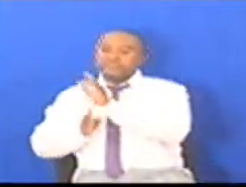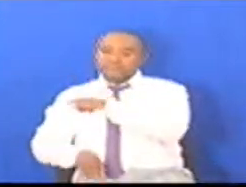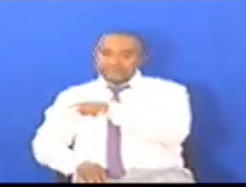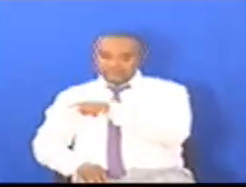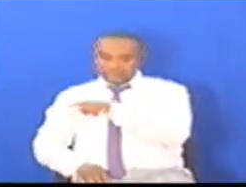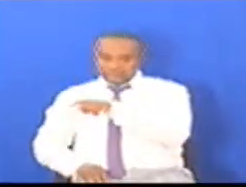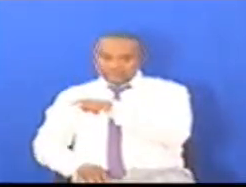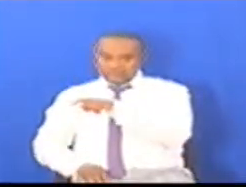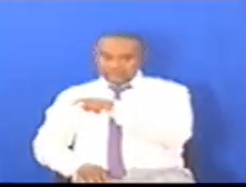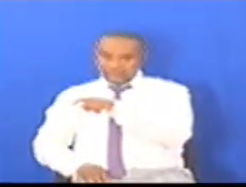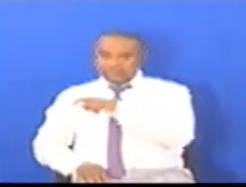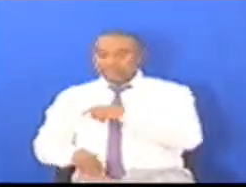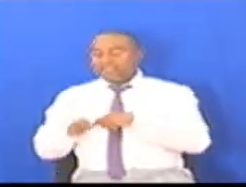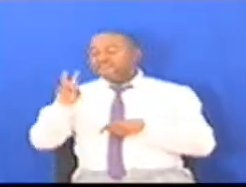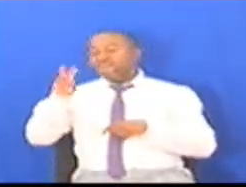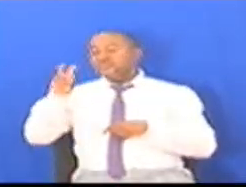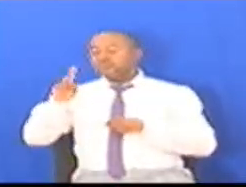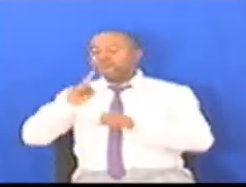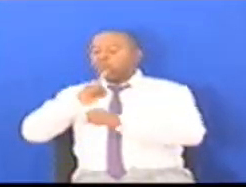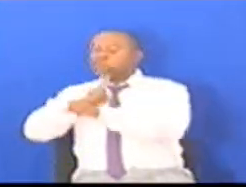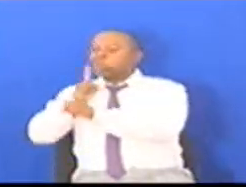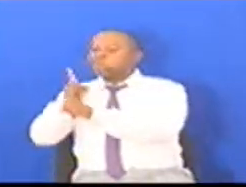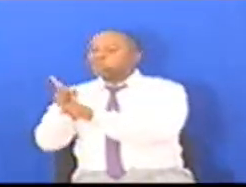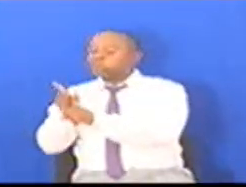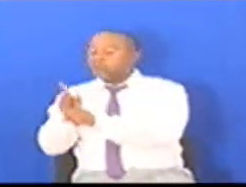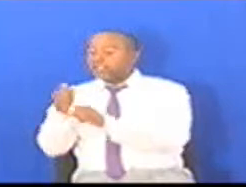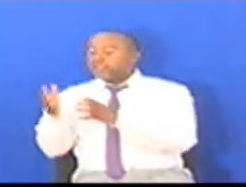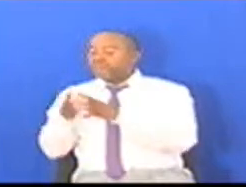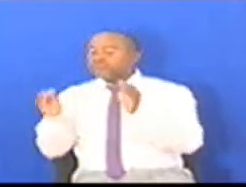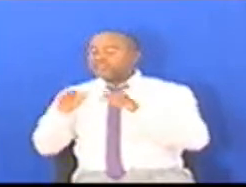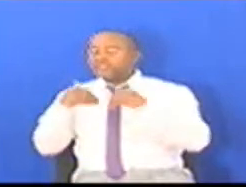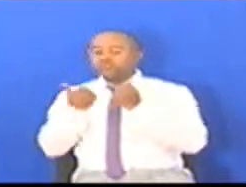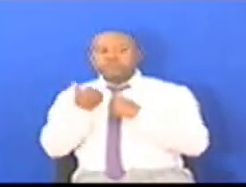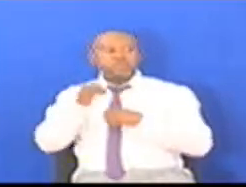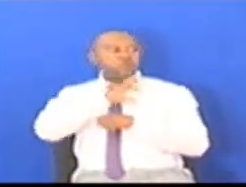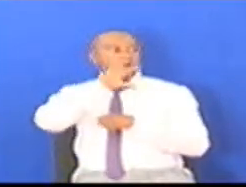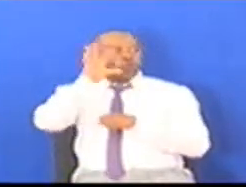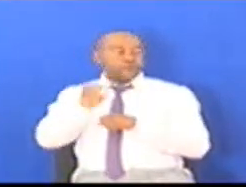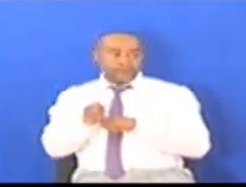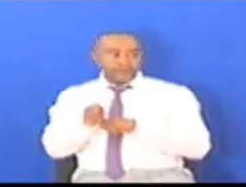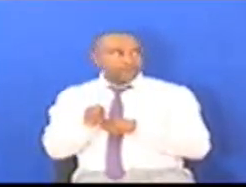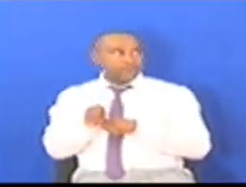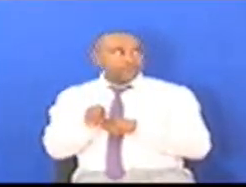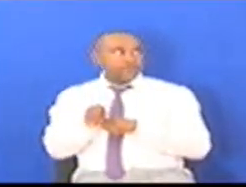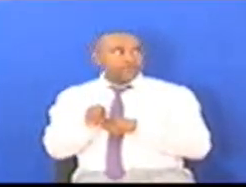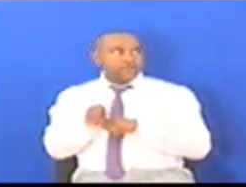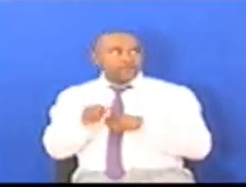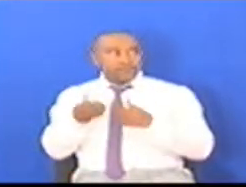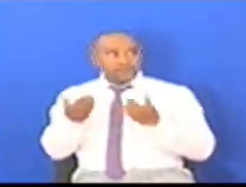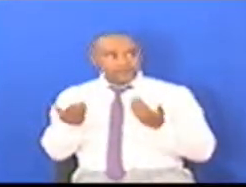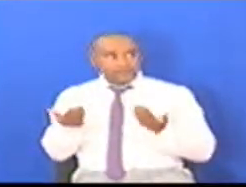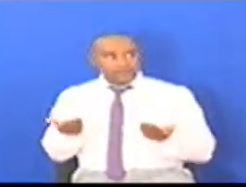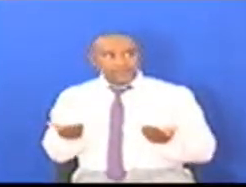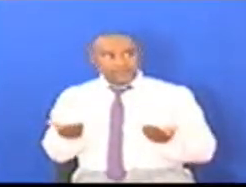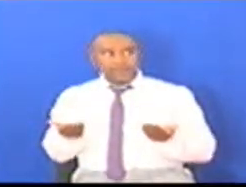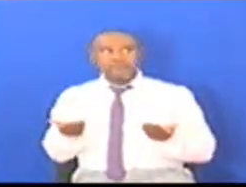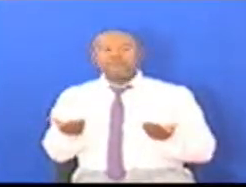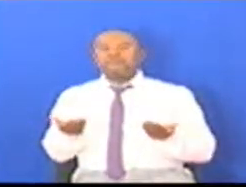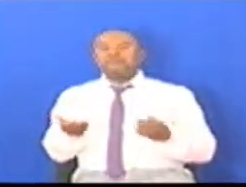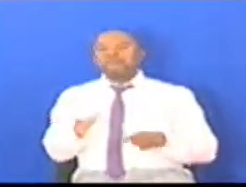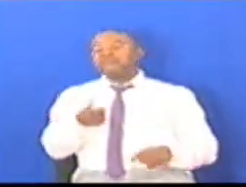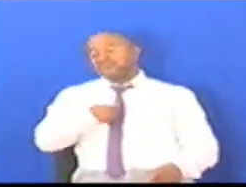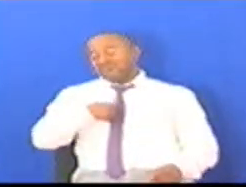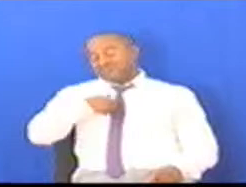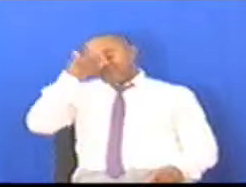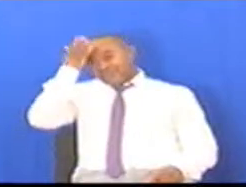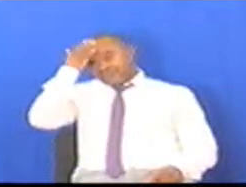Suwala la virusi vya corona Meathiridunia nzima, ninjanga la kidunia Natuna kubali kabisi Mimi mtalamu wa majanga Ninajua